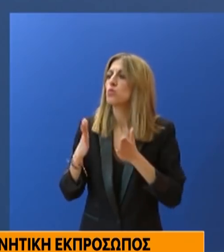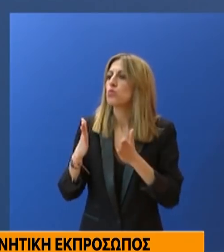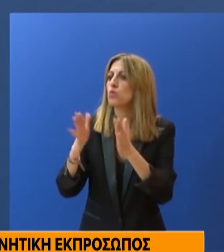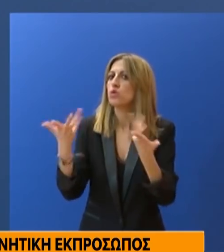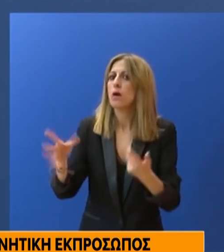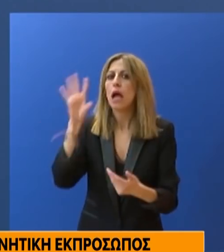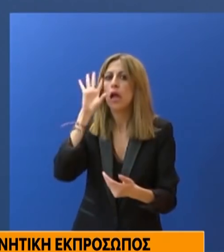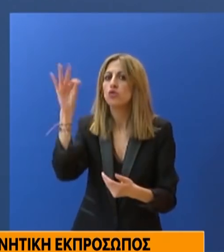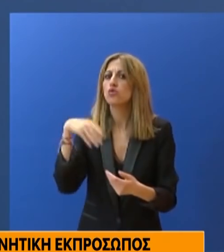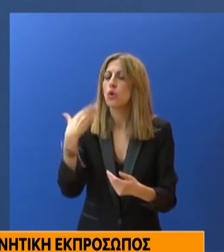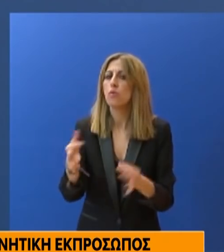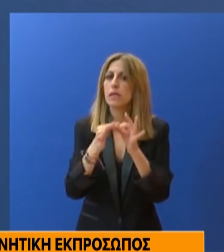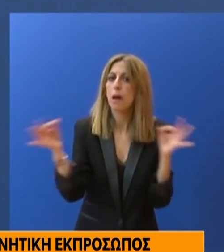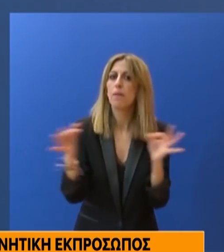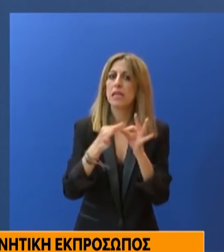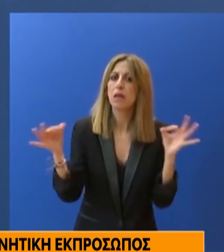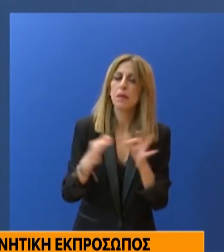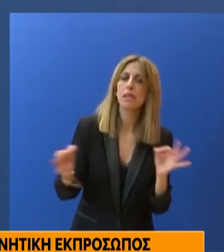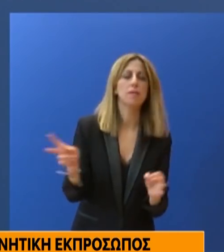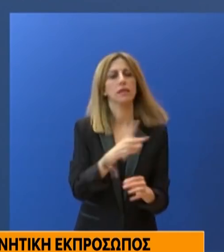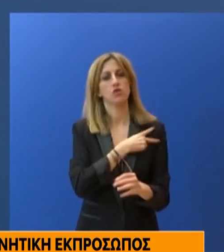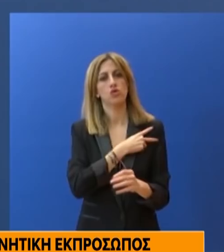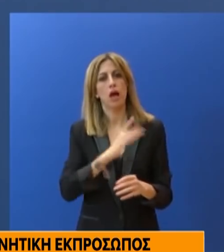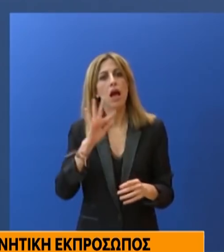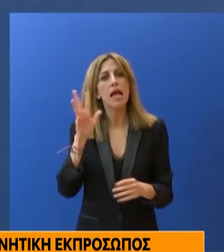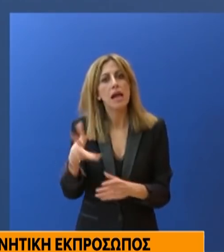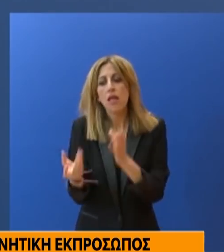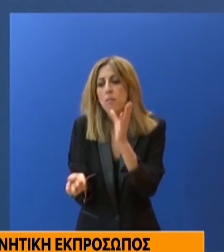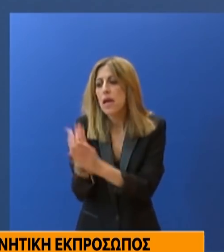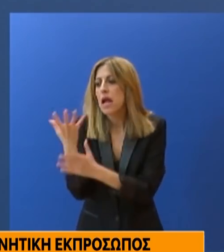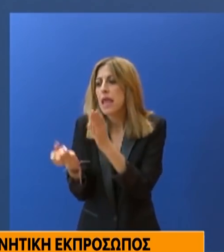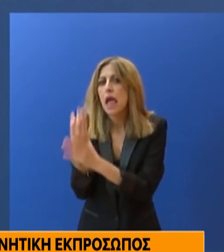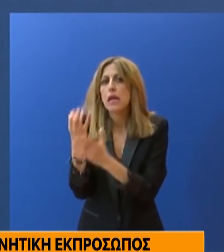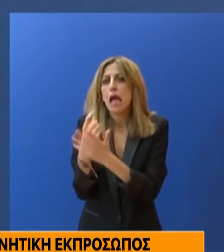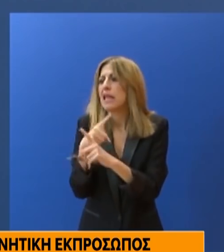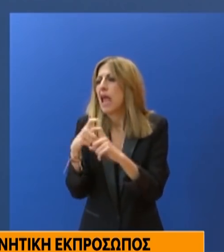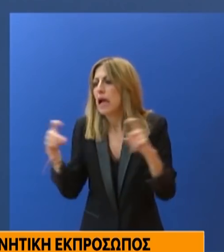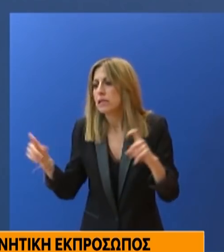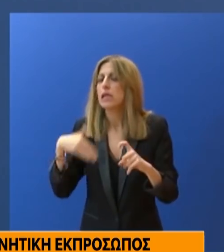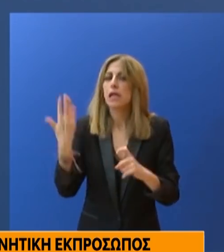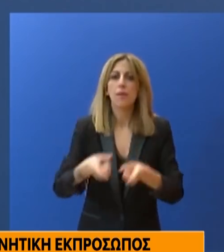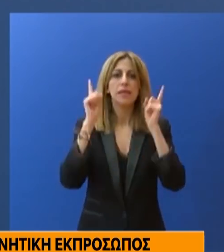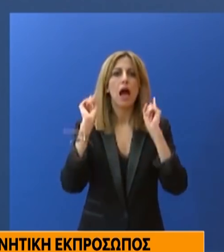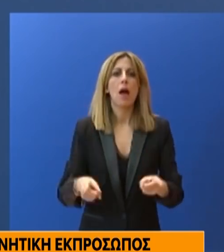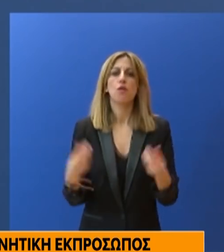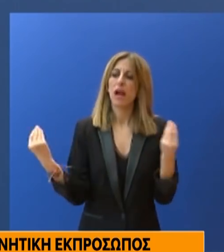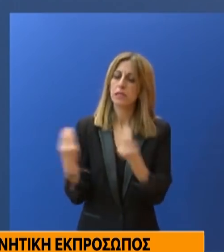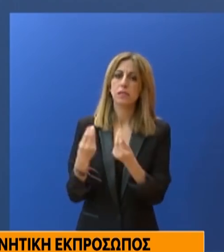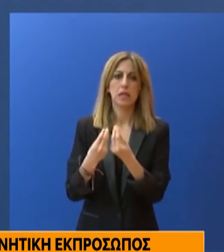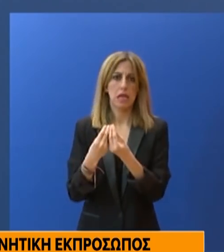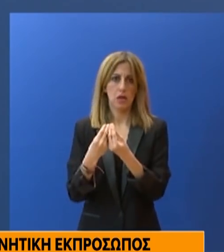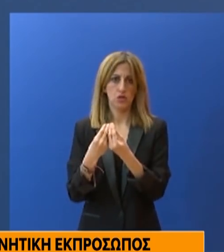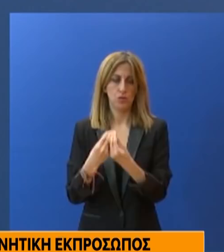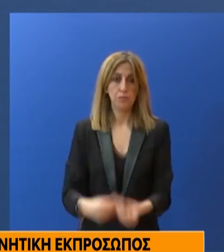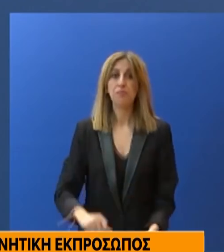μέτρα. Κάθε μέρα θα αξιολογούνται όλες οι εξελίξεις και θα λαμβάνονται όποιες αποφάσεις χρειαστεί. Θυμίζω ότι στη χτεσινή